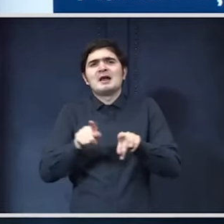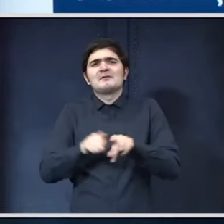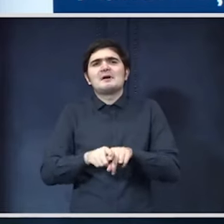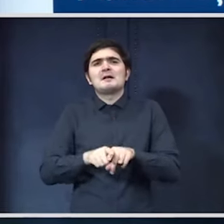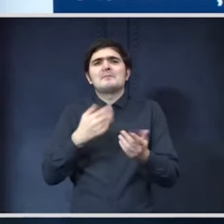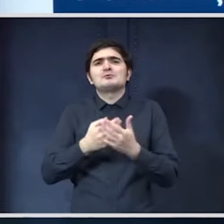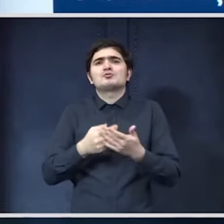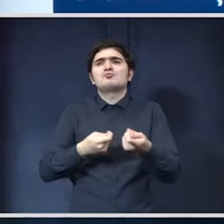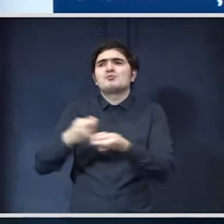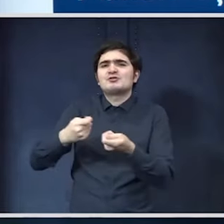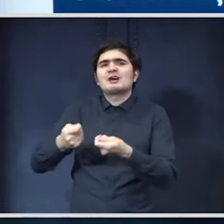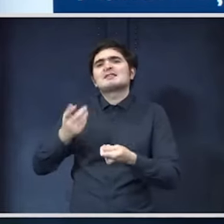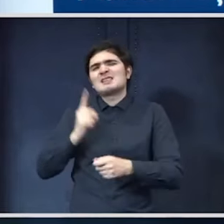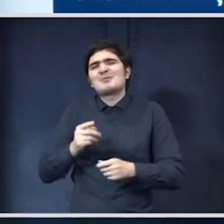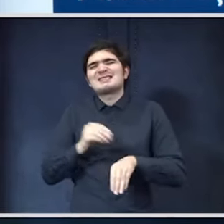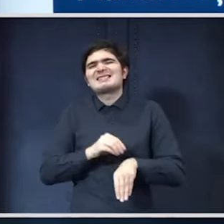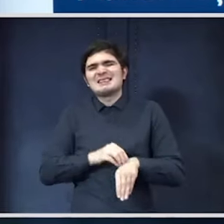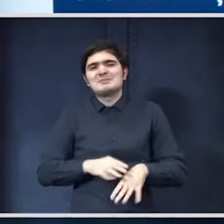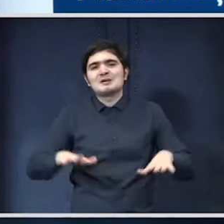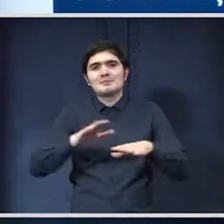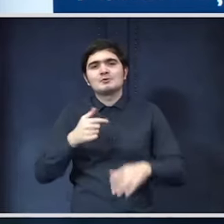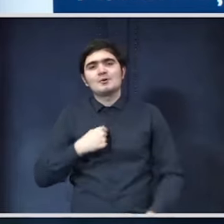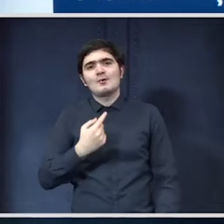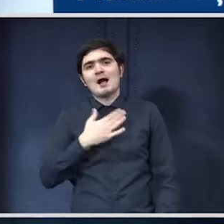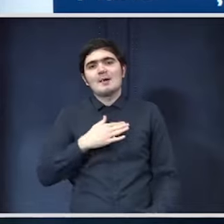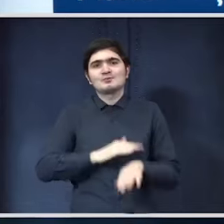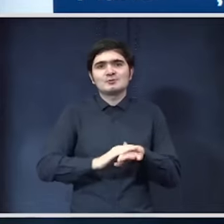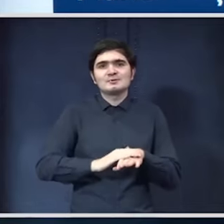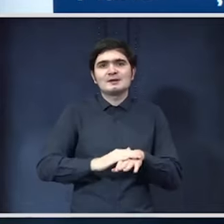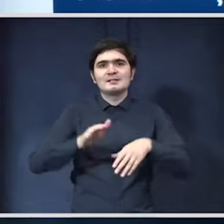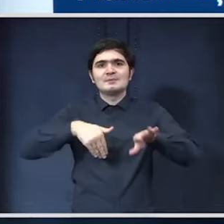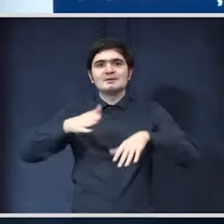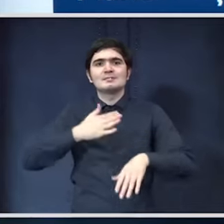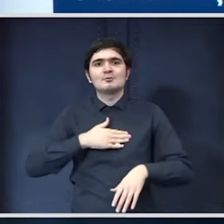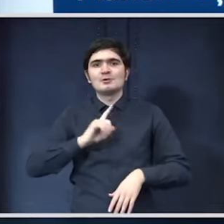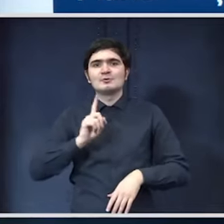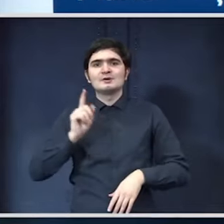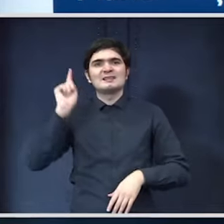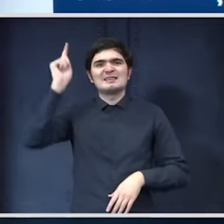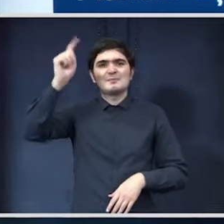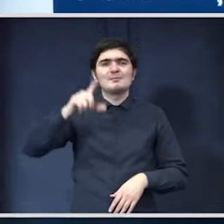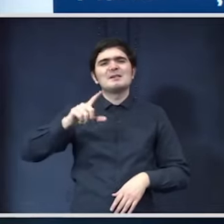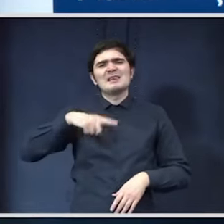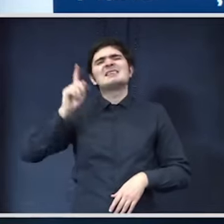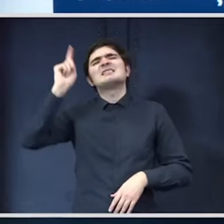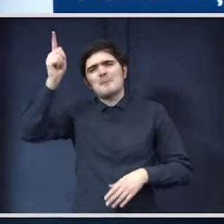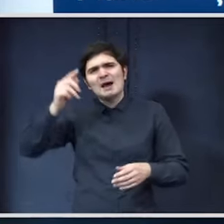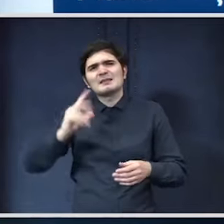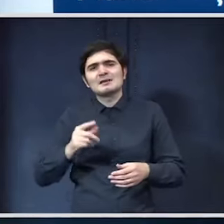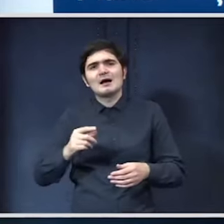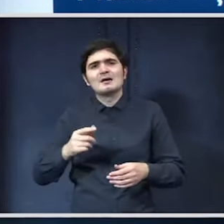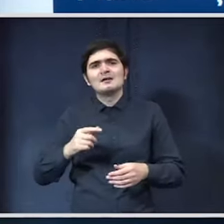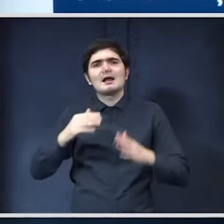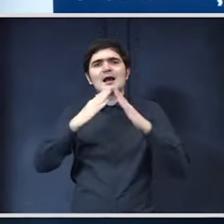PR ci să se și simtă cu adevărat în mediu Eu am scuză că ministerul meu este departe este dincolo de casa scântei și era foarte greu să merg cu